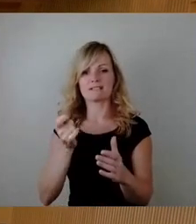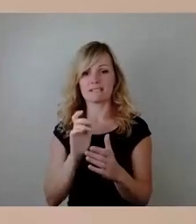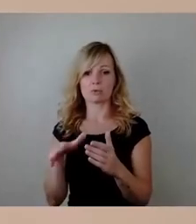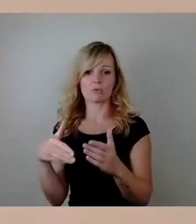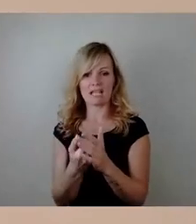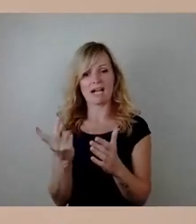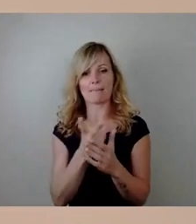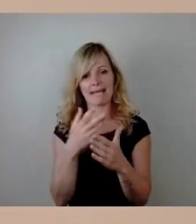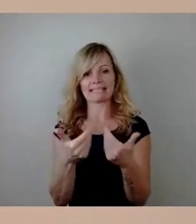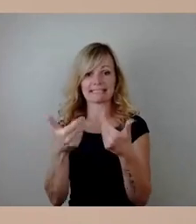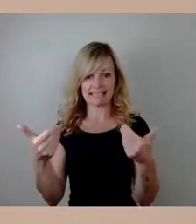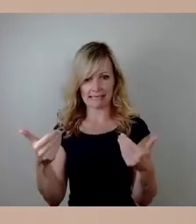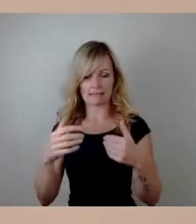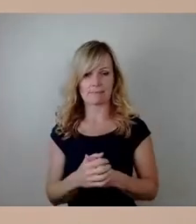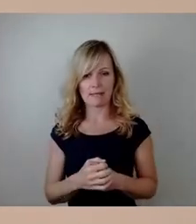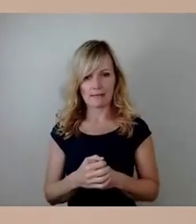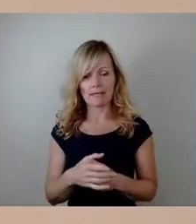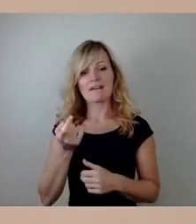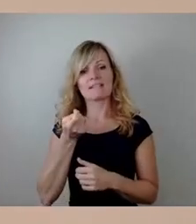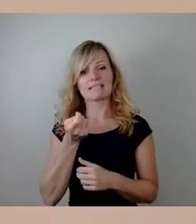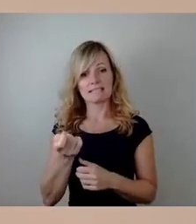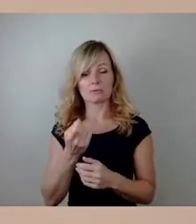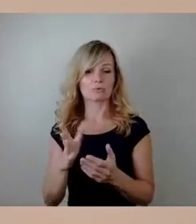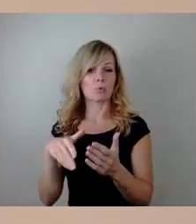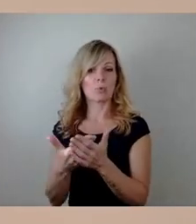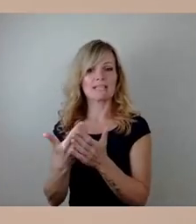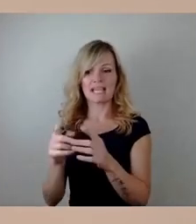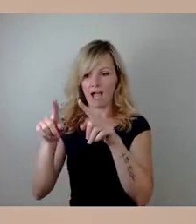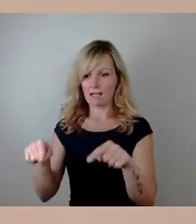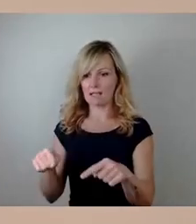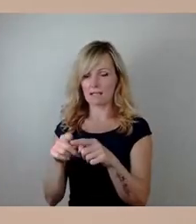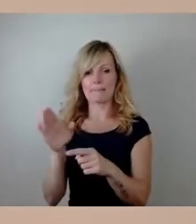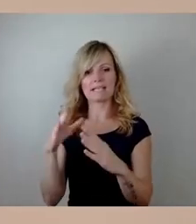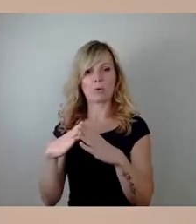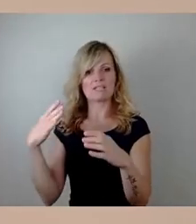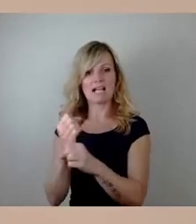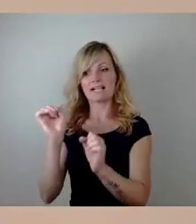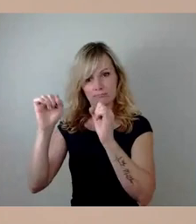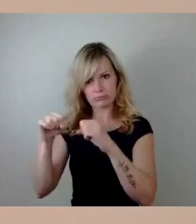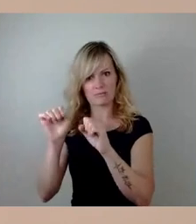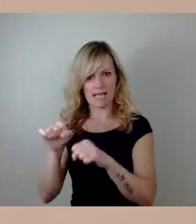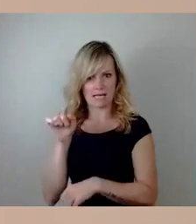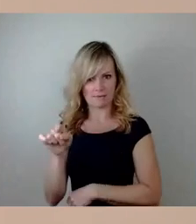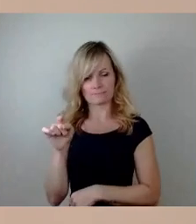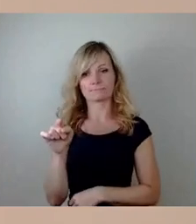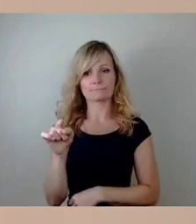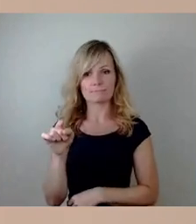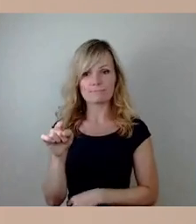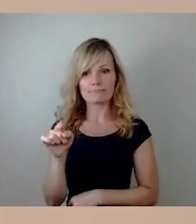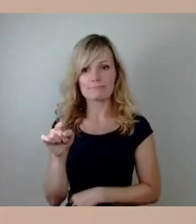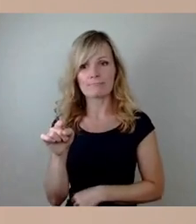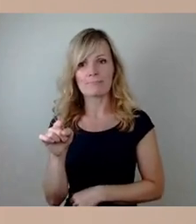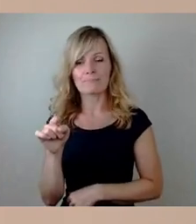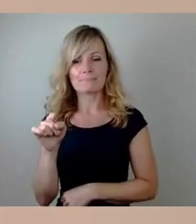Die Finanzierungsvorlage kann auch mit dem Haushalt sozusagen bestätigt werden. Wir haben zu keinem Zeitpunkt